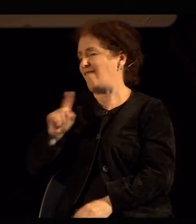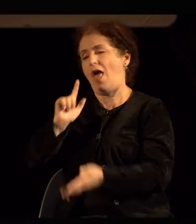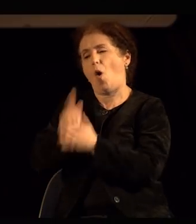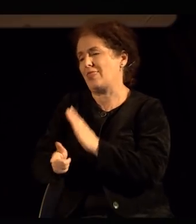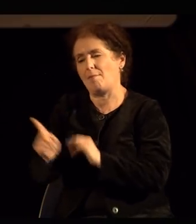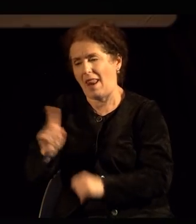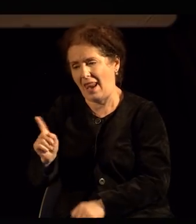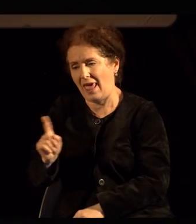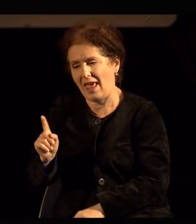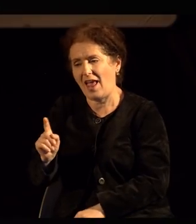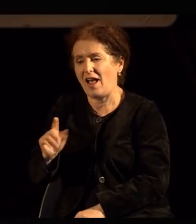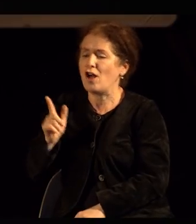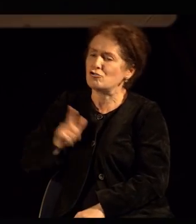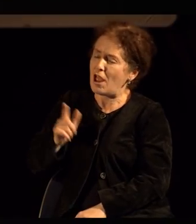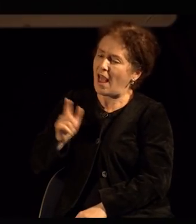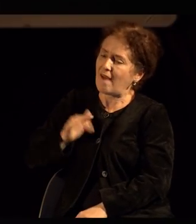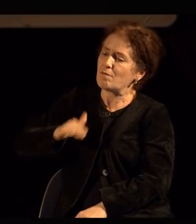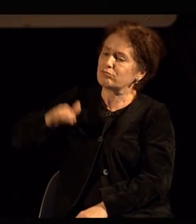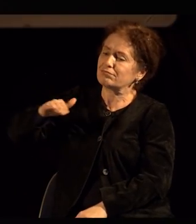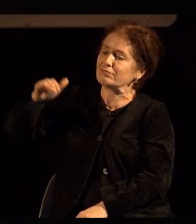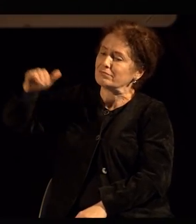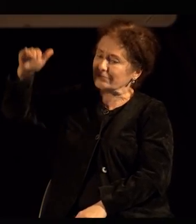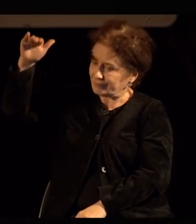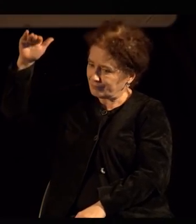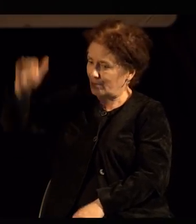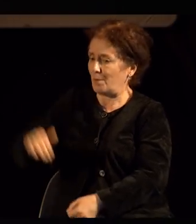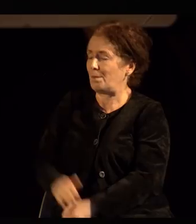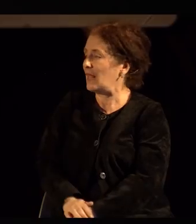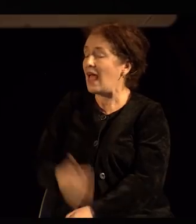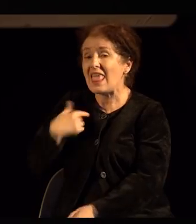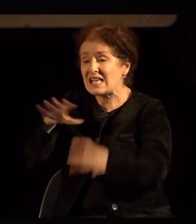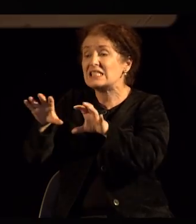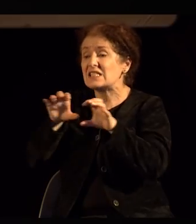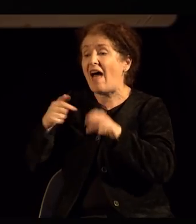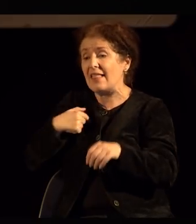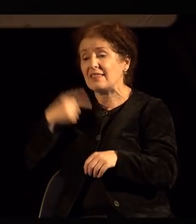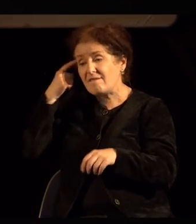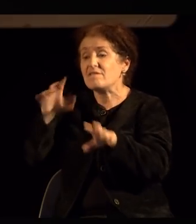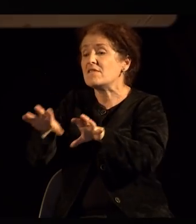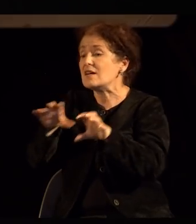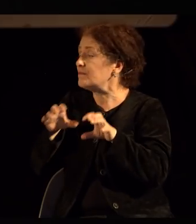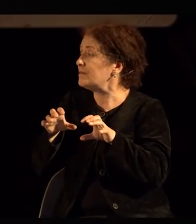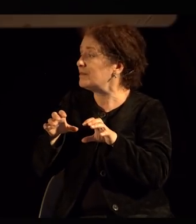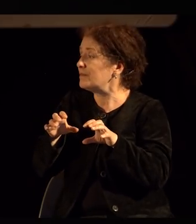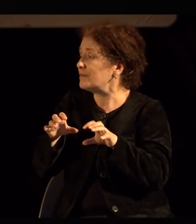сватив дека последно